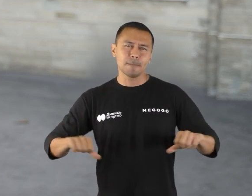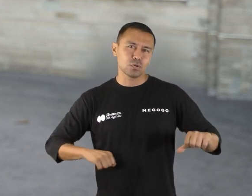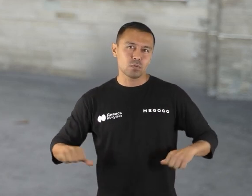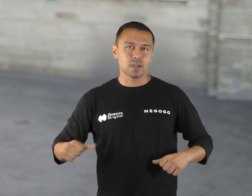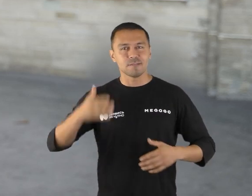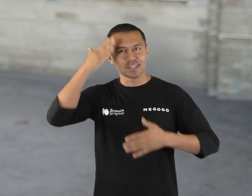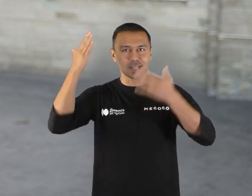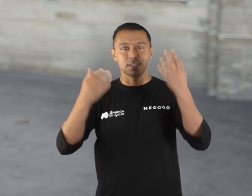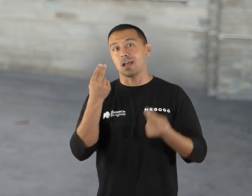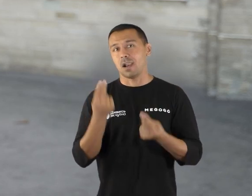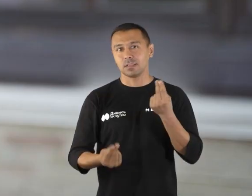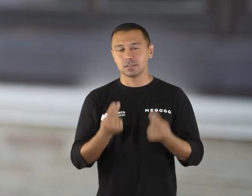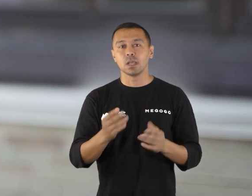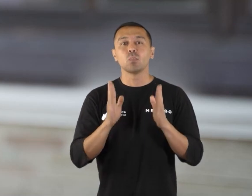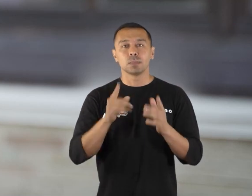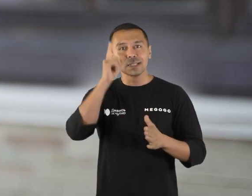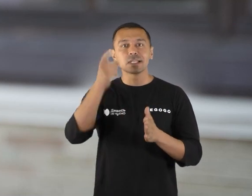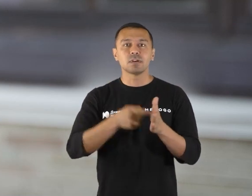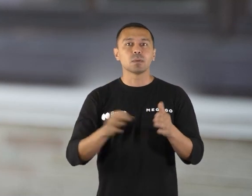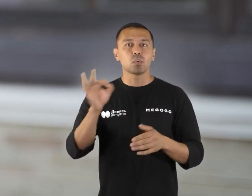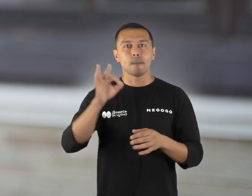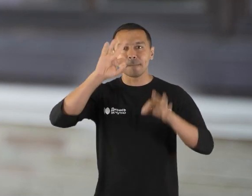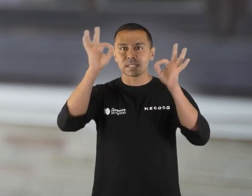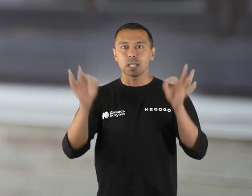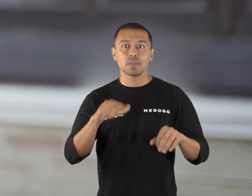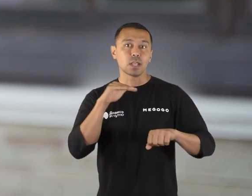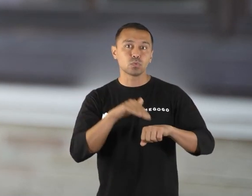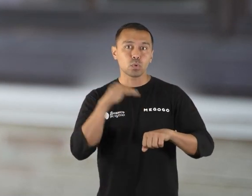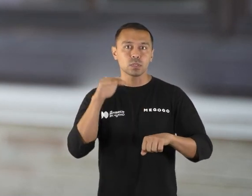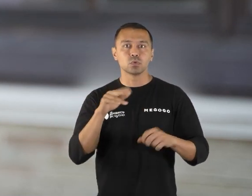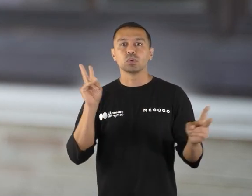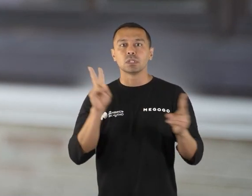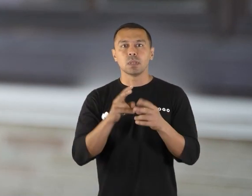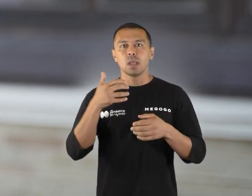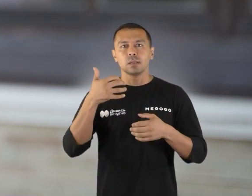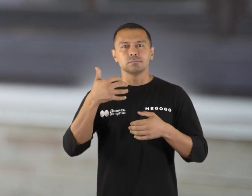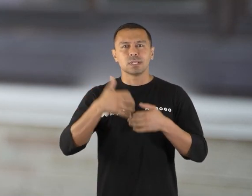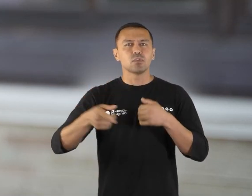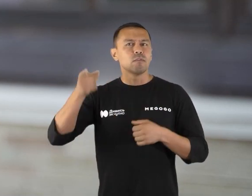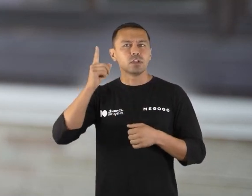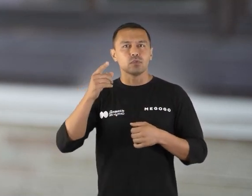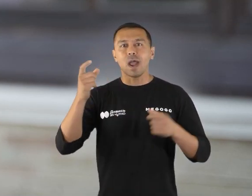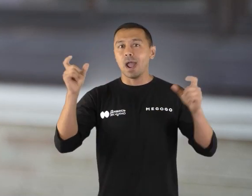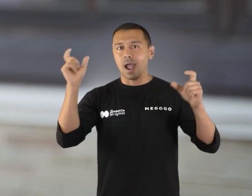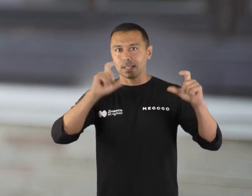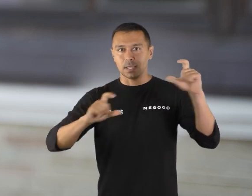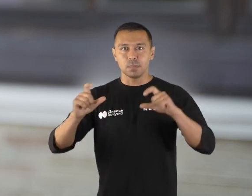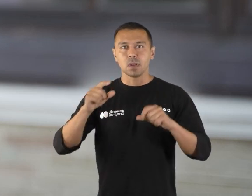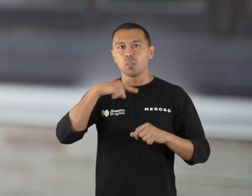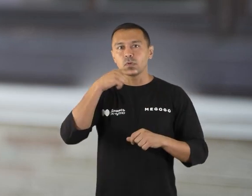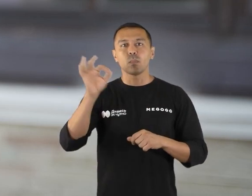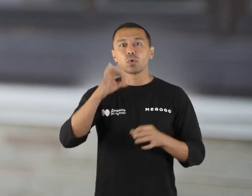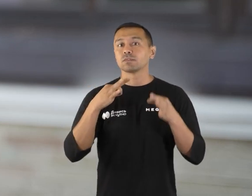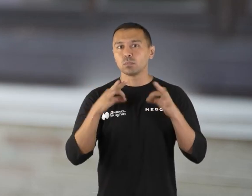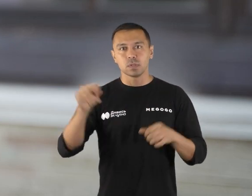бешкетувати, веселитись та гратися. Будемо дізнаватись про мистецтво на дотик, зустрінемо середньовічного алхіміка. Поговоримо про